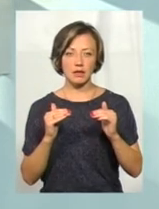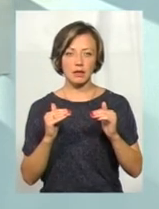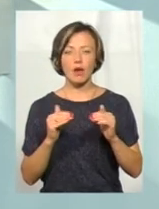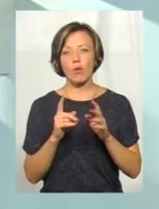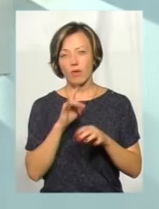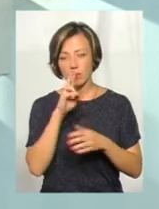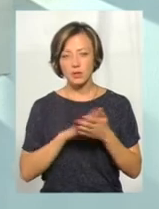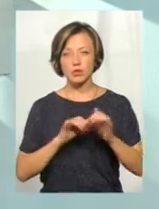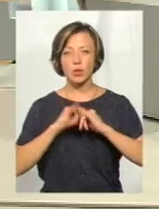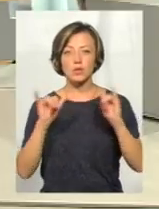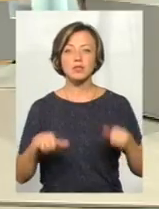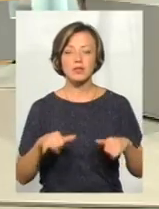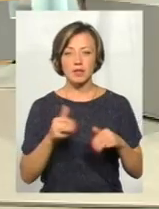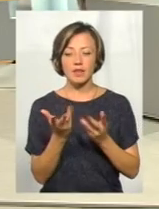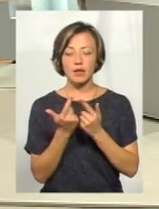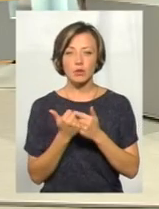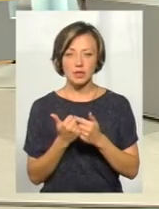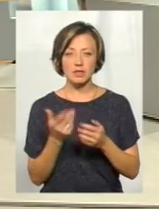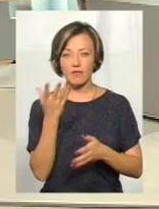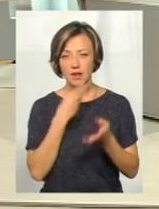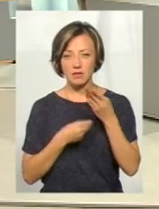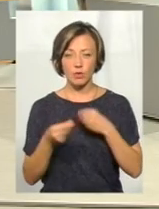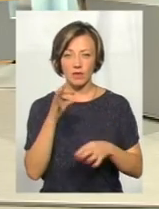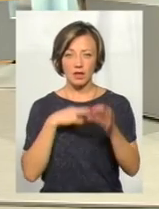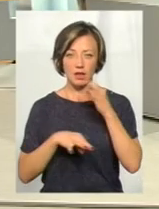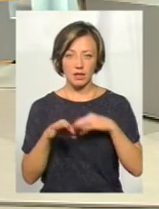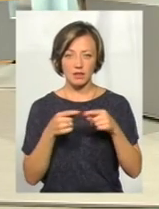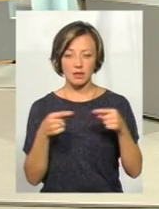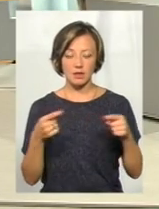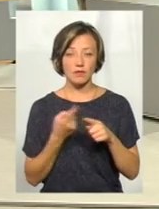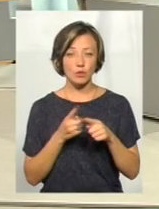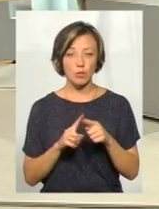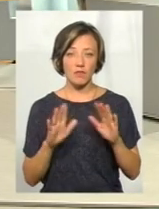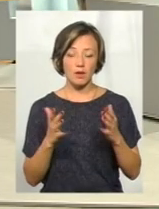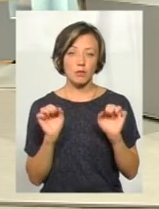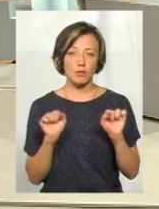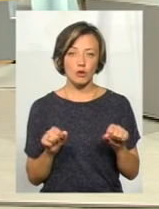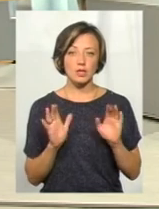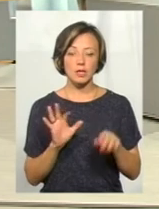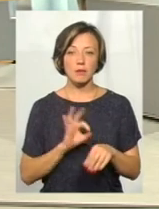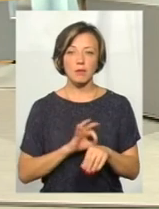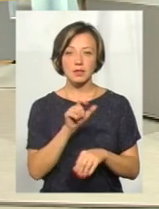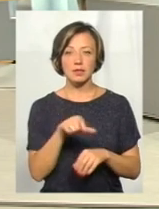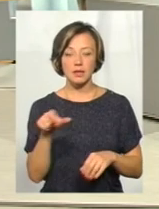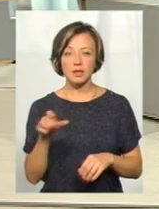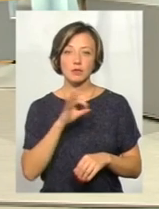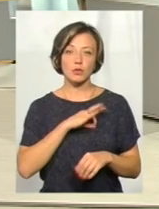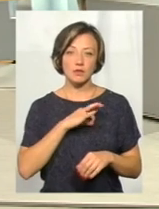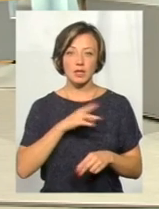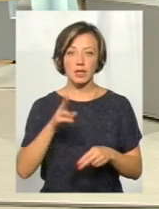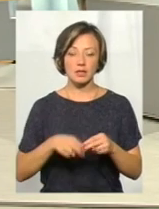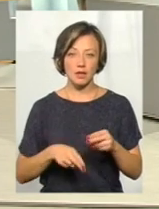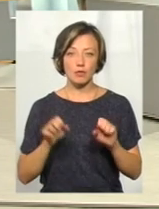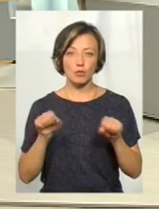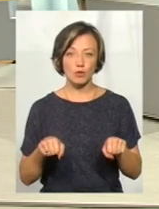фальсифіковані лікарські засоби. І в цьому випадку ми можемо тільки, пацієнти, споживачі кінцеві,